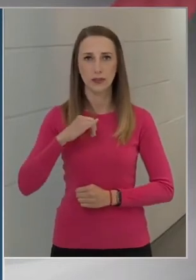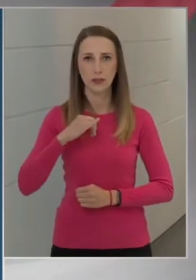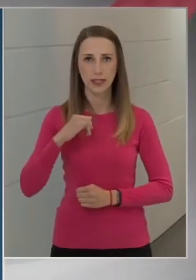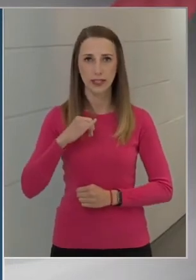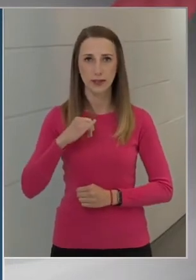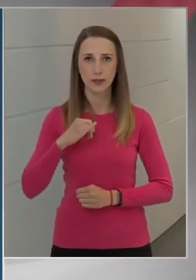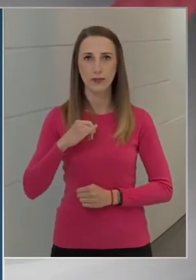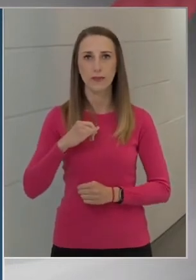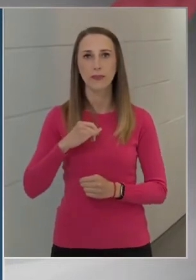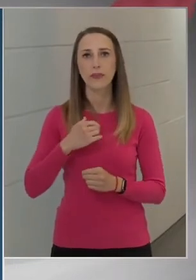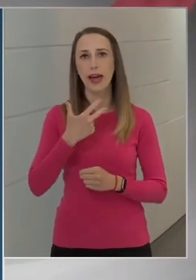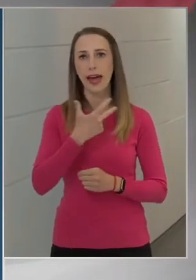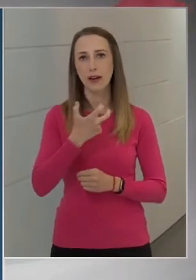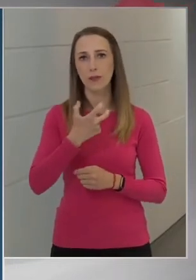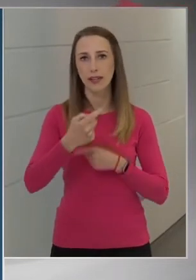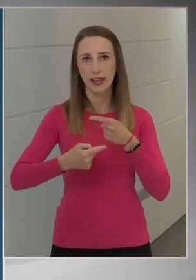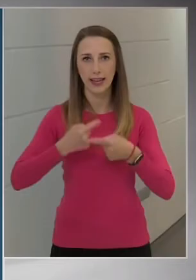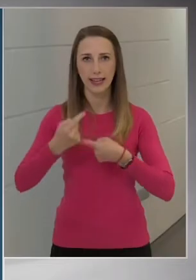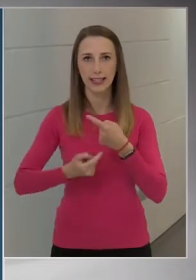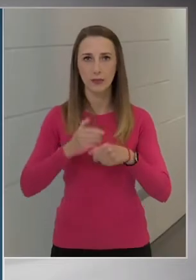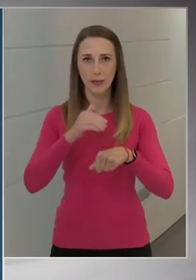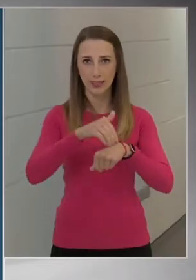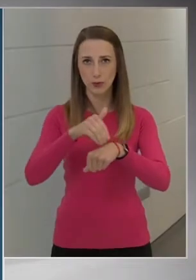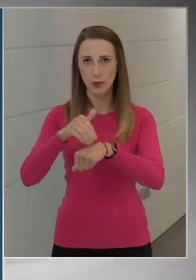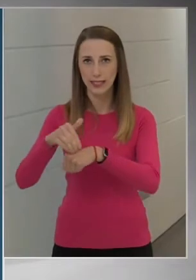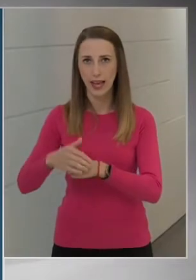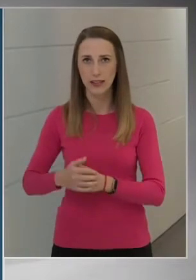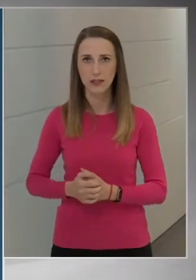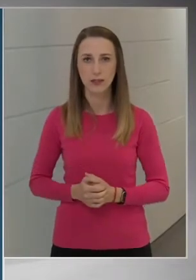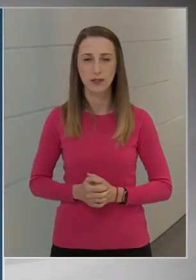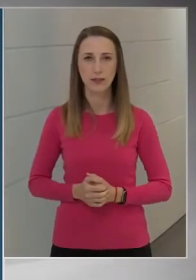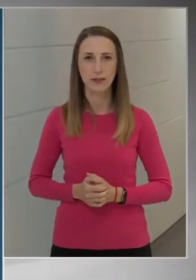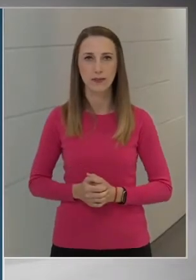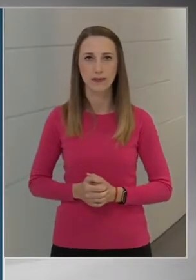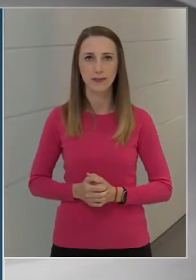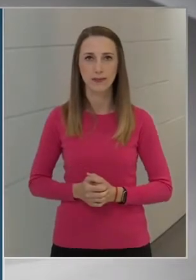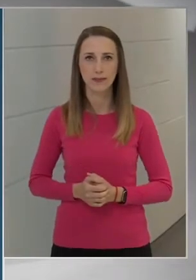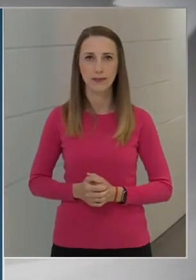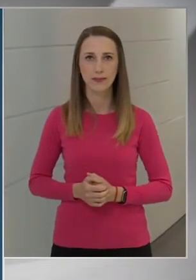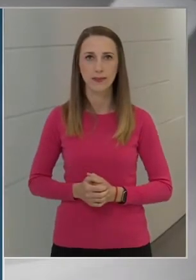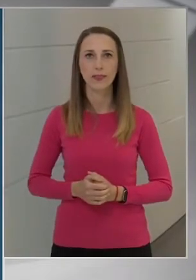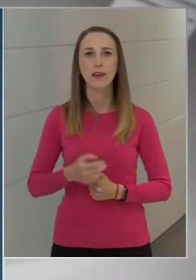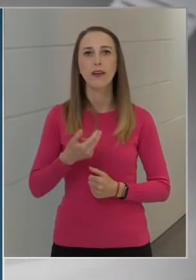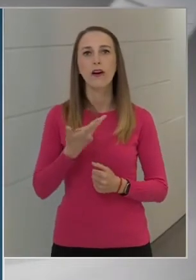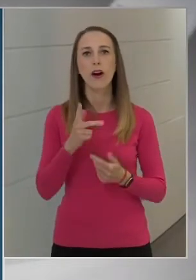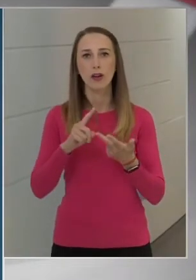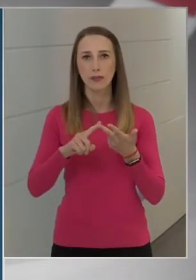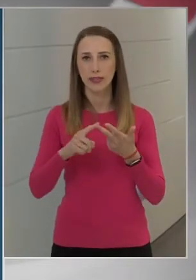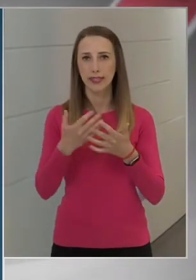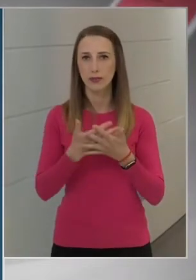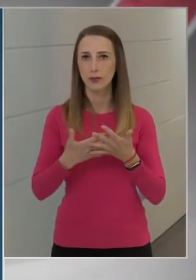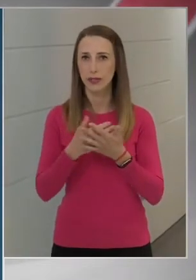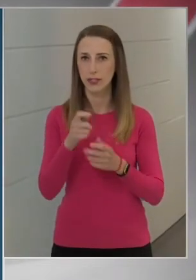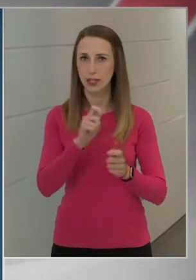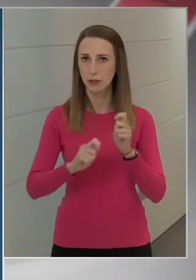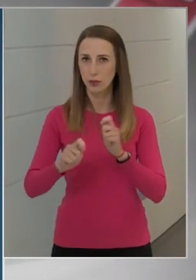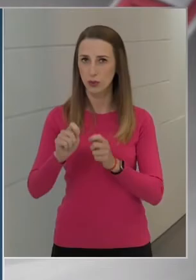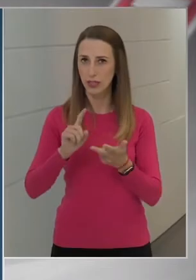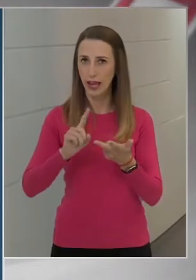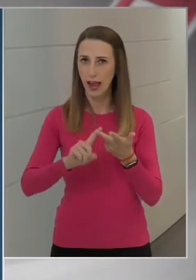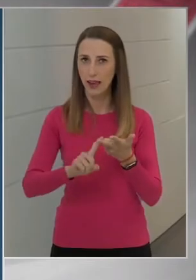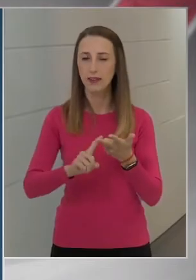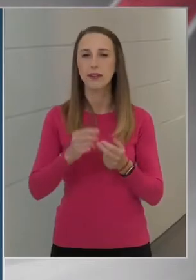ezt a három évenkénti megszólítást. A harmadik szűréstípusnál pedig